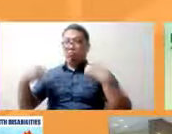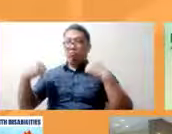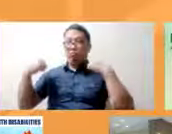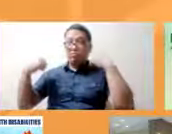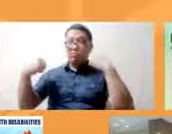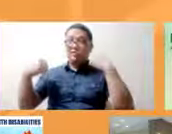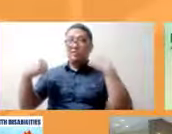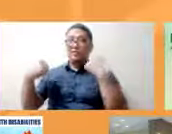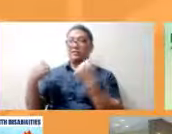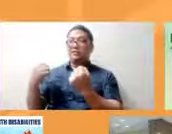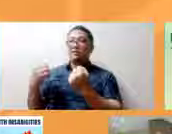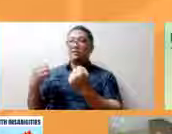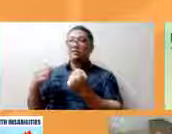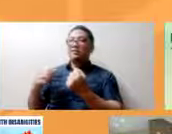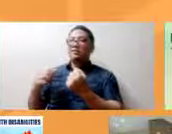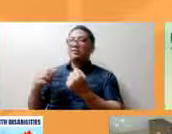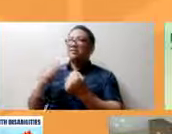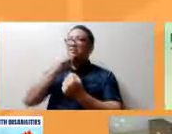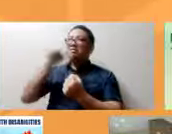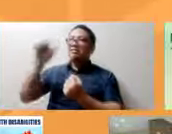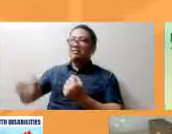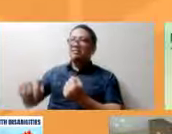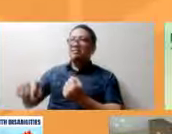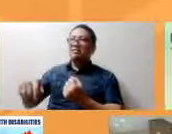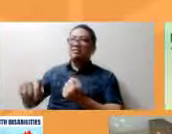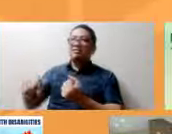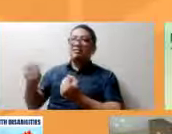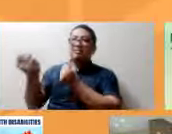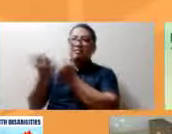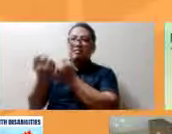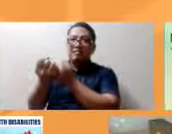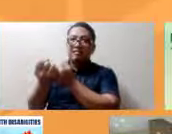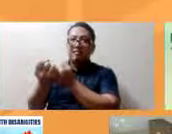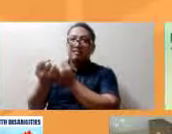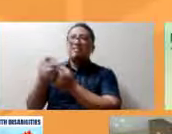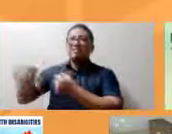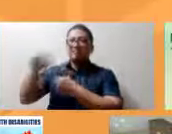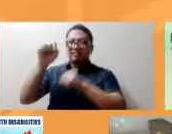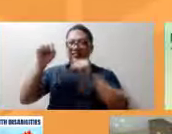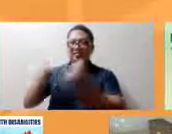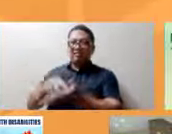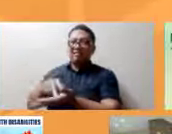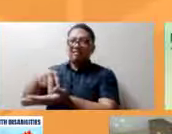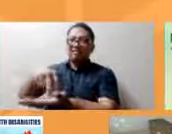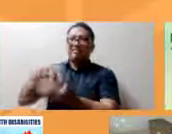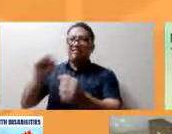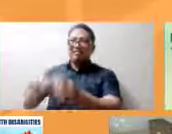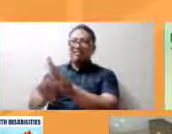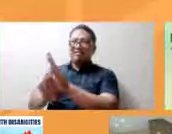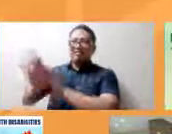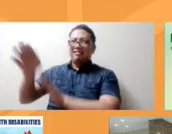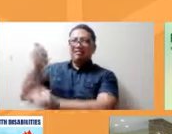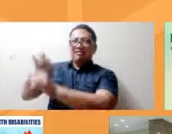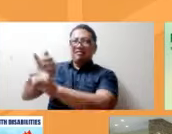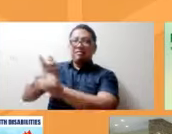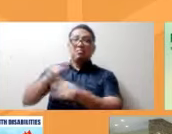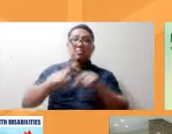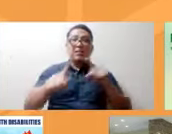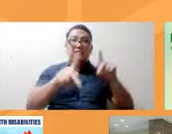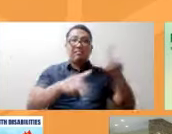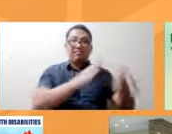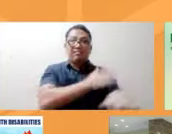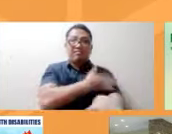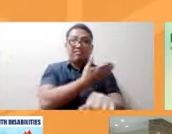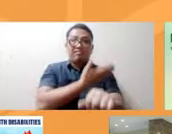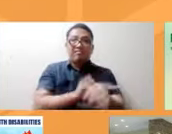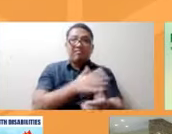kahit na naman hindi mo masyado suportahan yan kaya nilang paula rin yung anak na mahihina